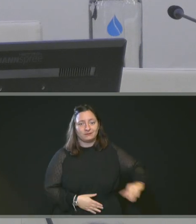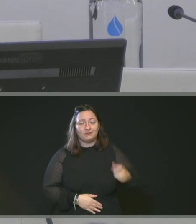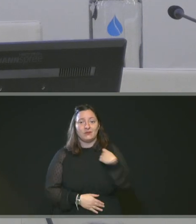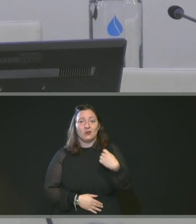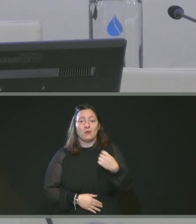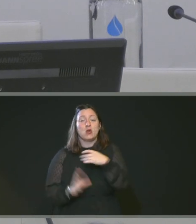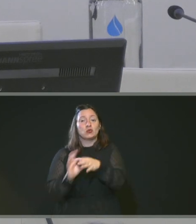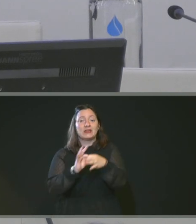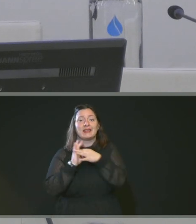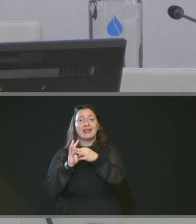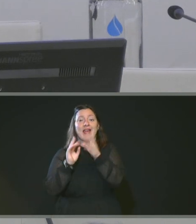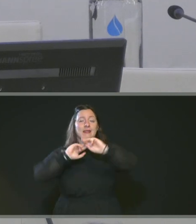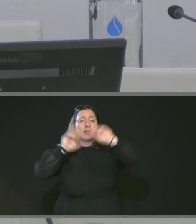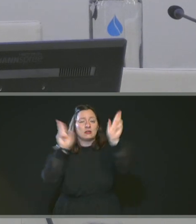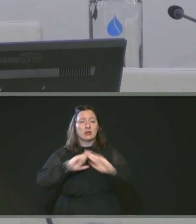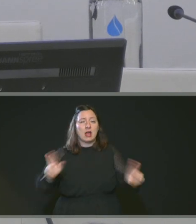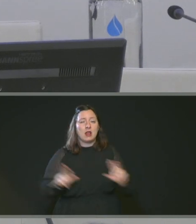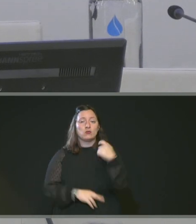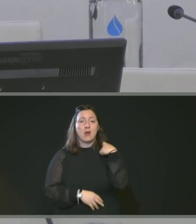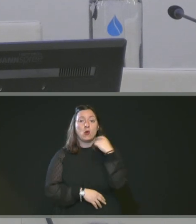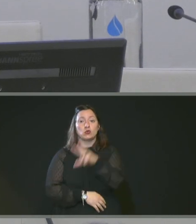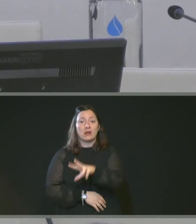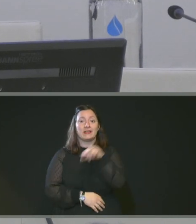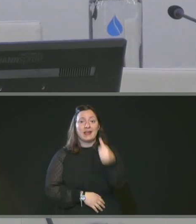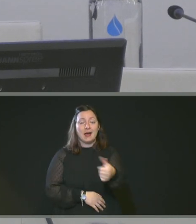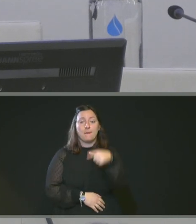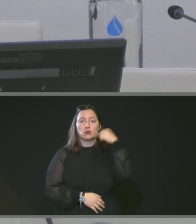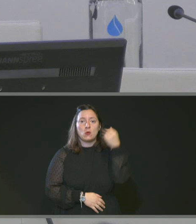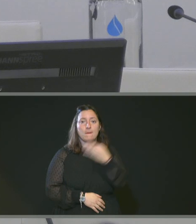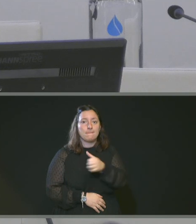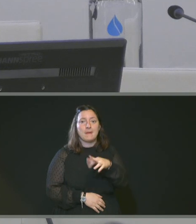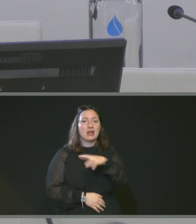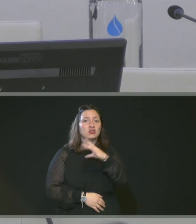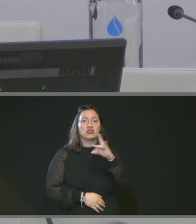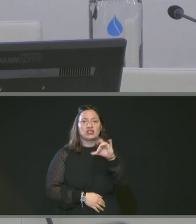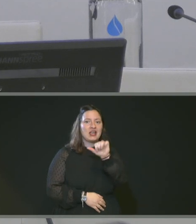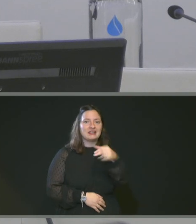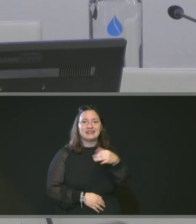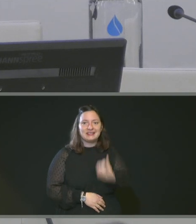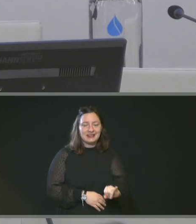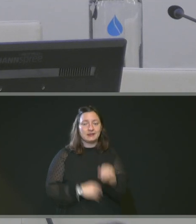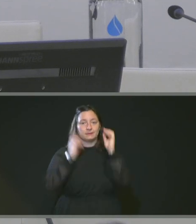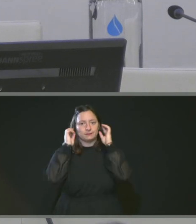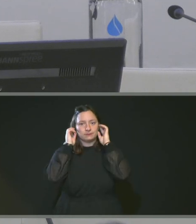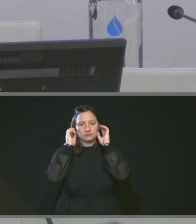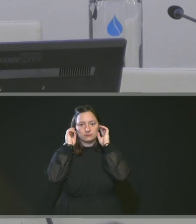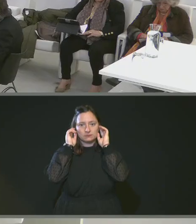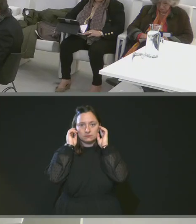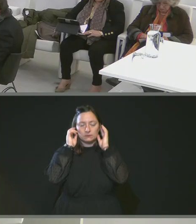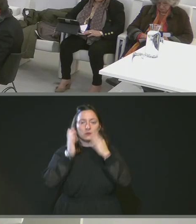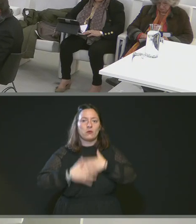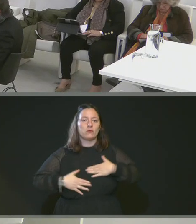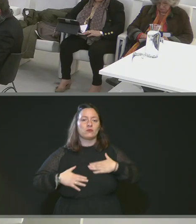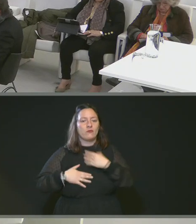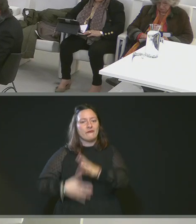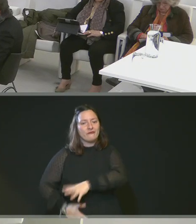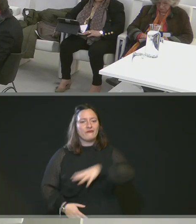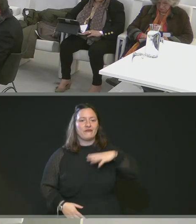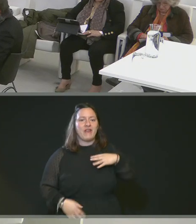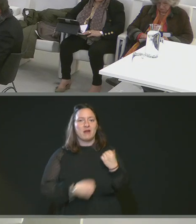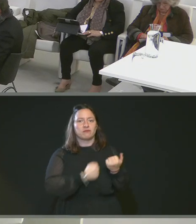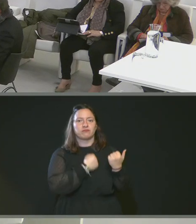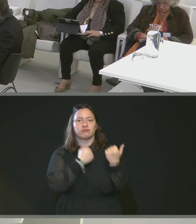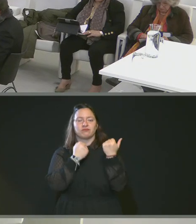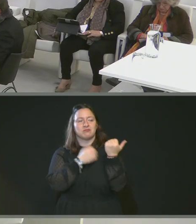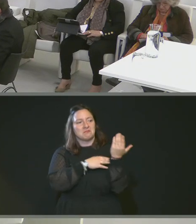passe à la solidarité internationale, numéro 31, décrit Marc Chani. C'est avec beaucoup de fierté que je présente cette délibération. La métropole de Rouen-Normandie a adopté